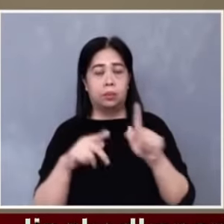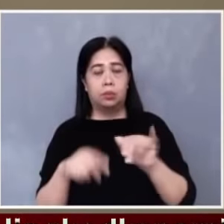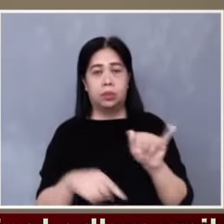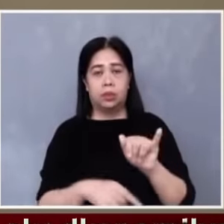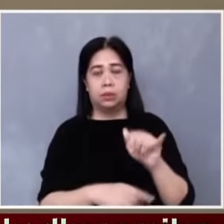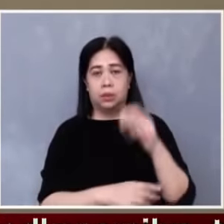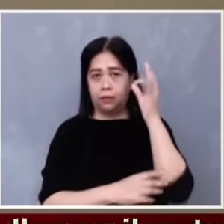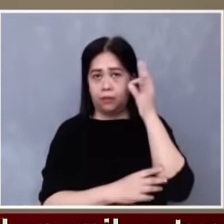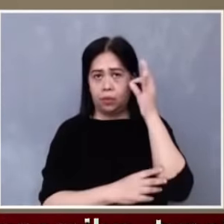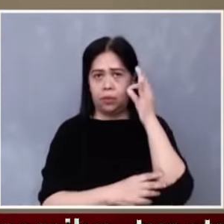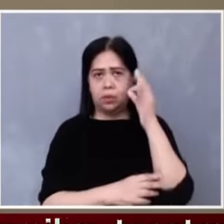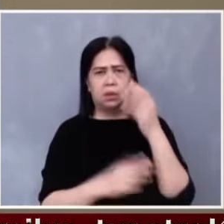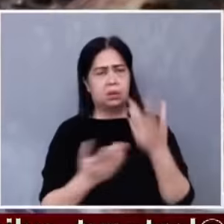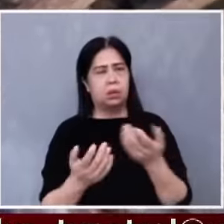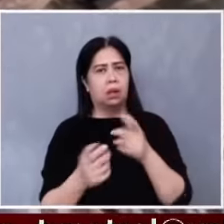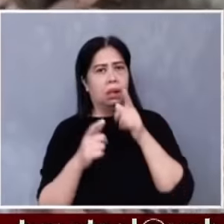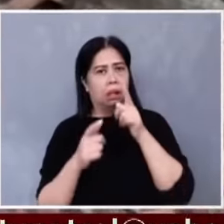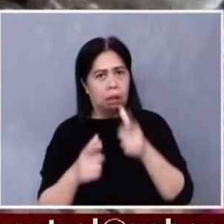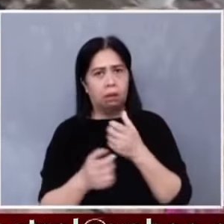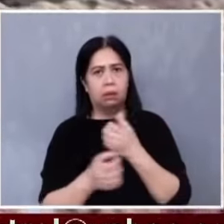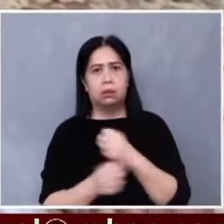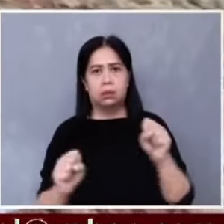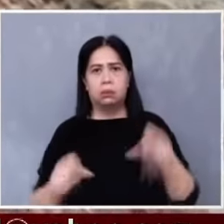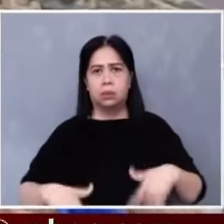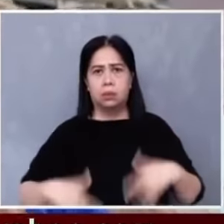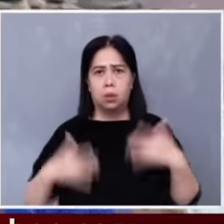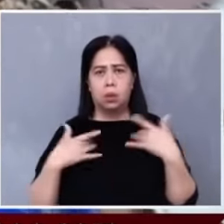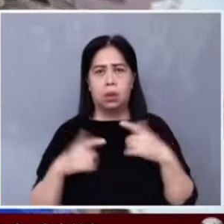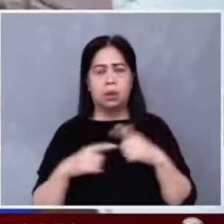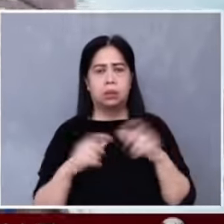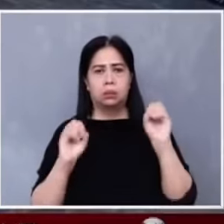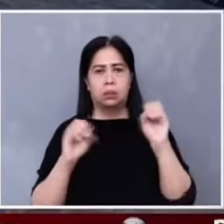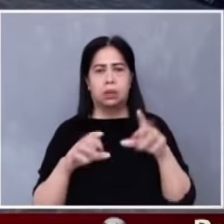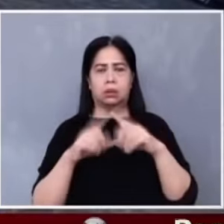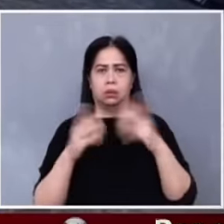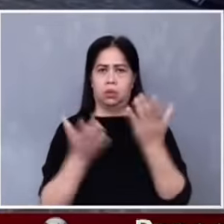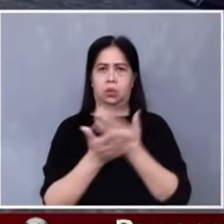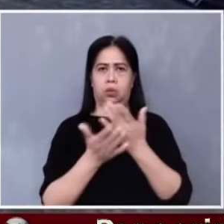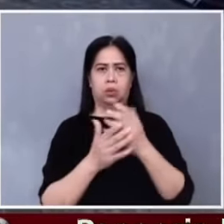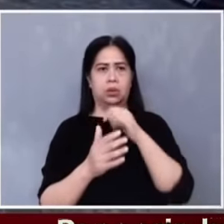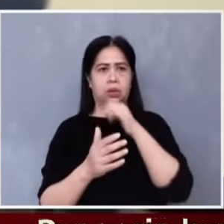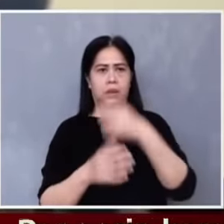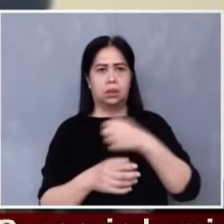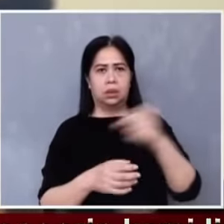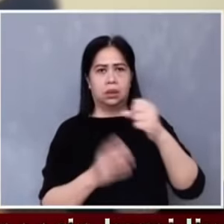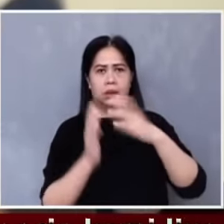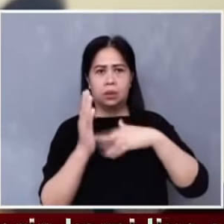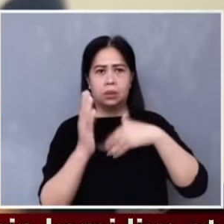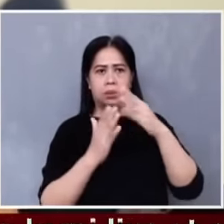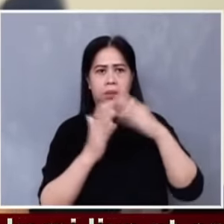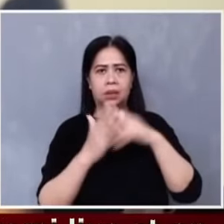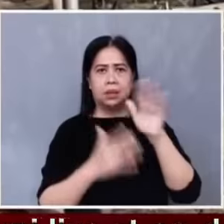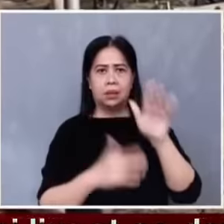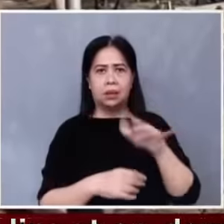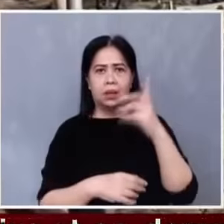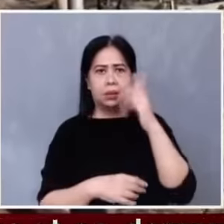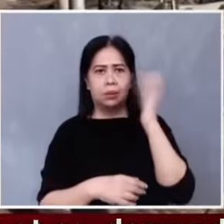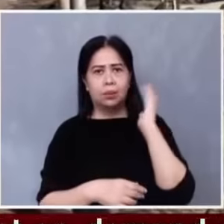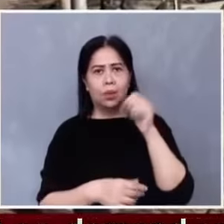tila milagrong buhay pa sila. Gaya ng milagrong hindi na tangay ang painting ng kanyang yumaong asawa.